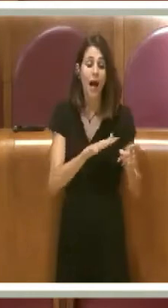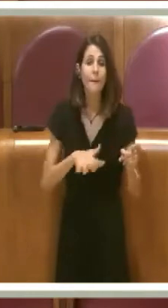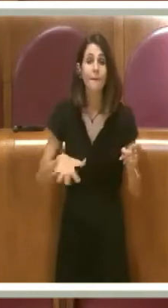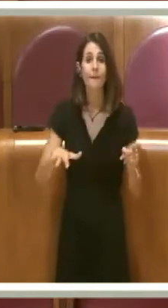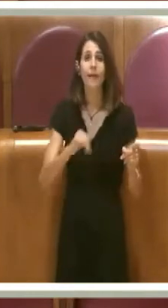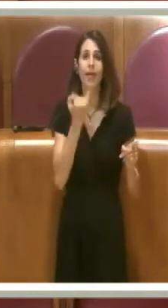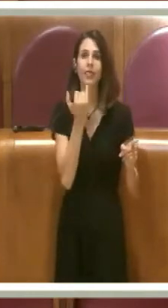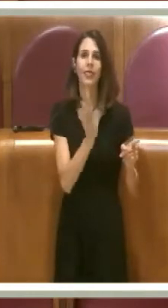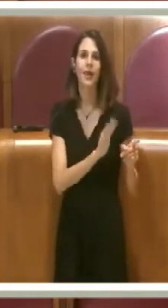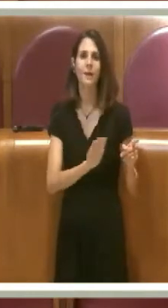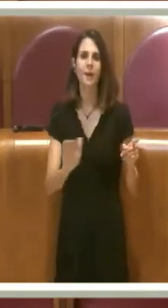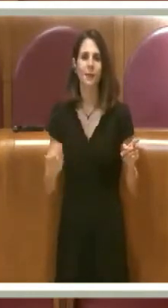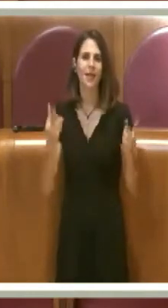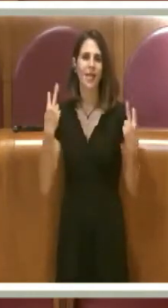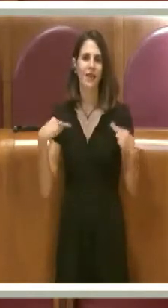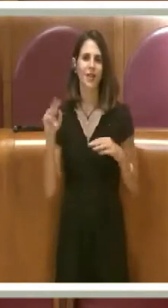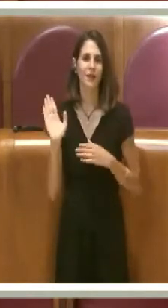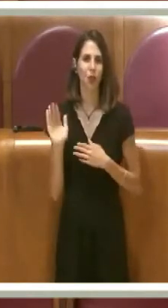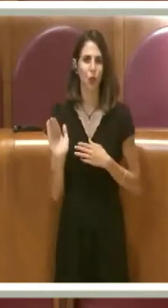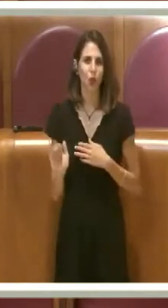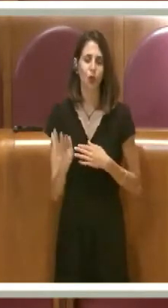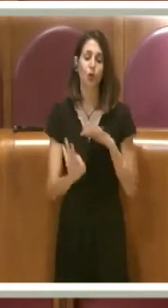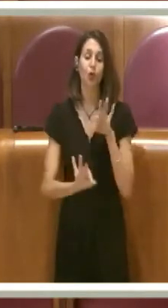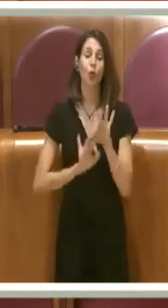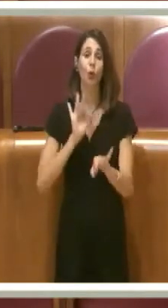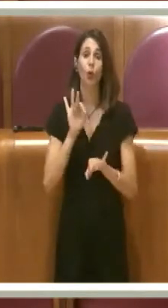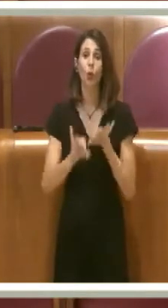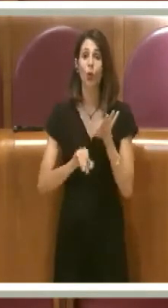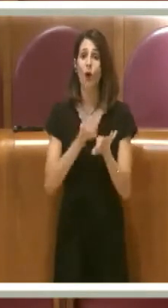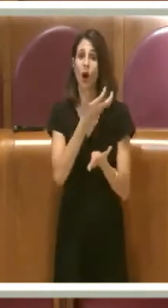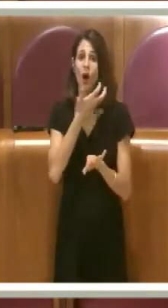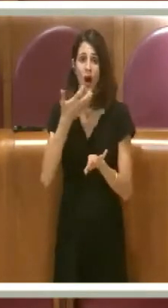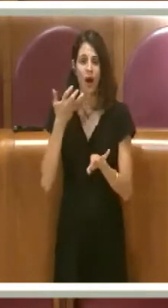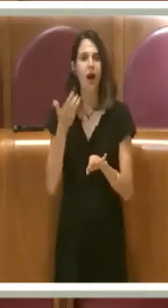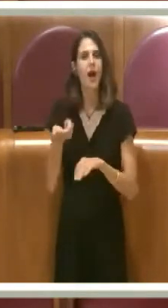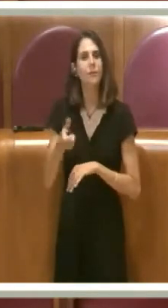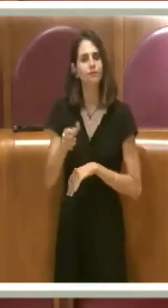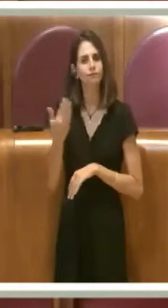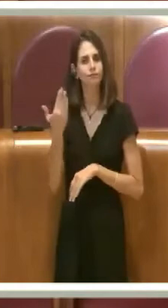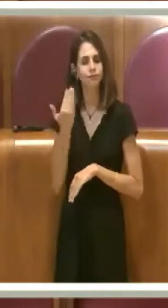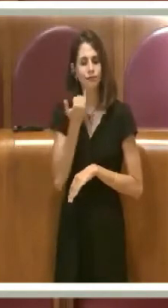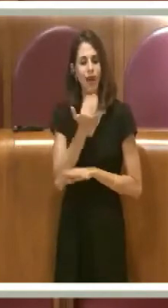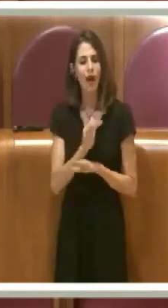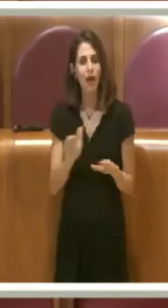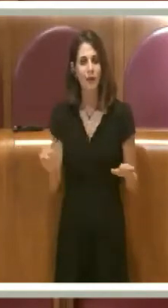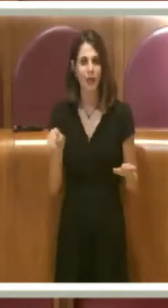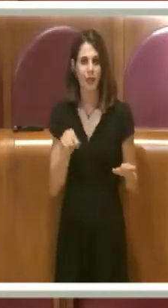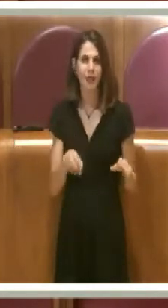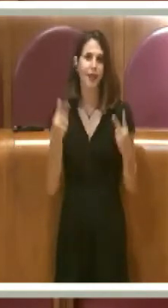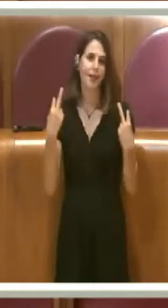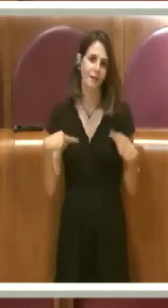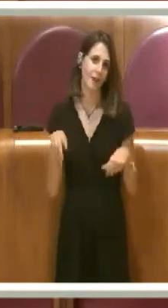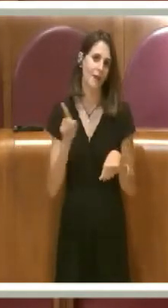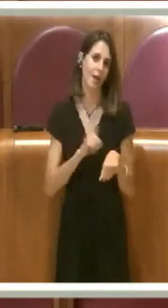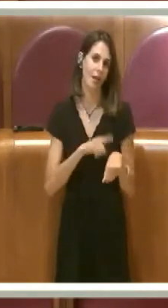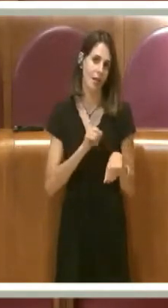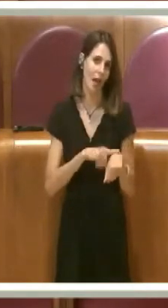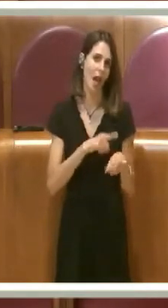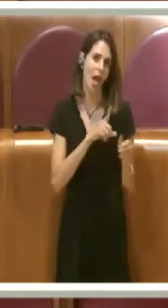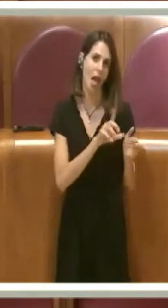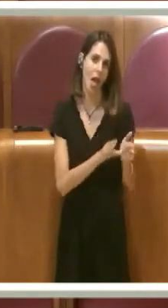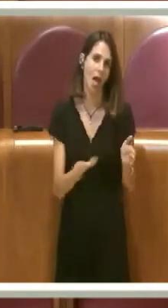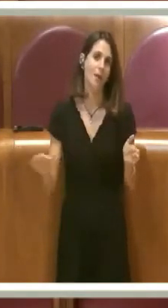operano, lavorano, vivono gran parte del loro tempo con interventi di